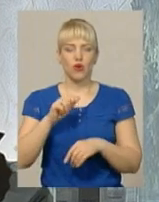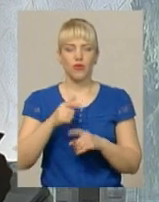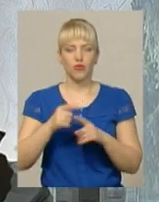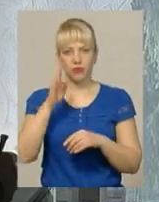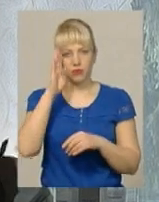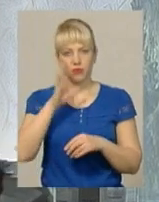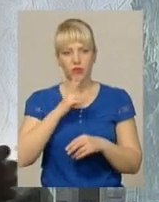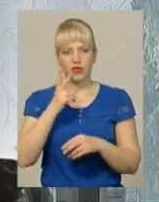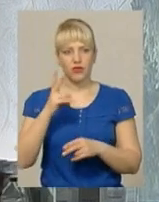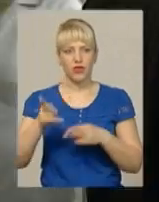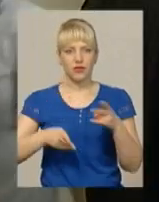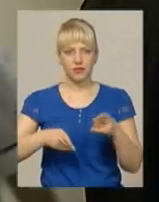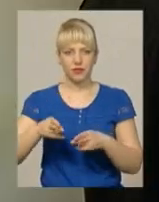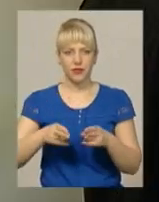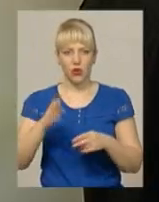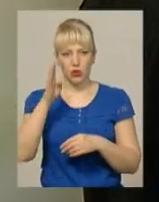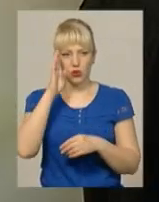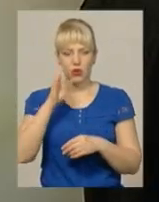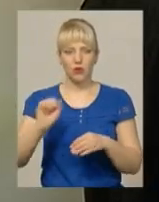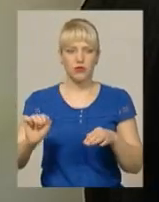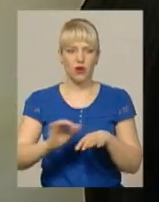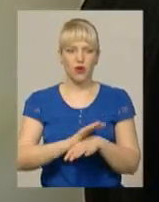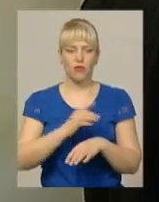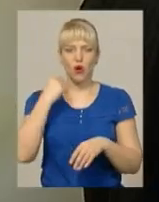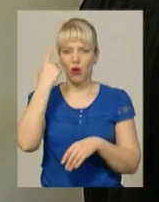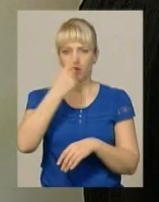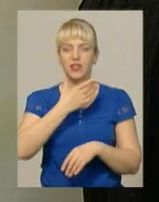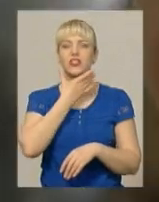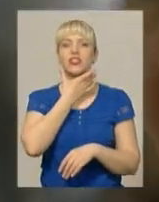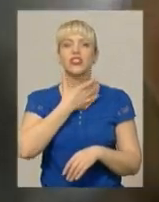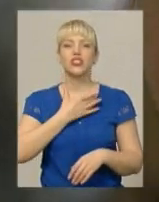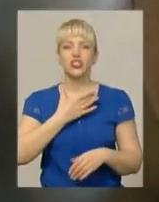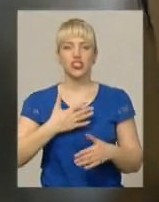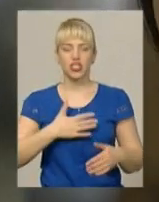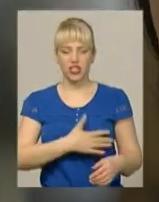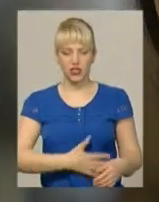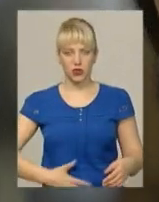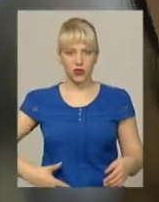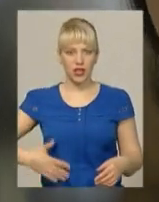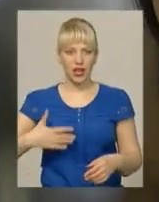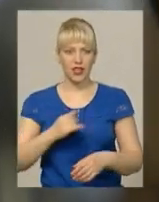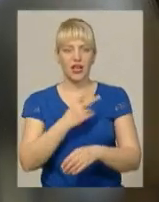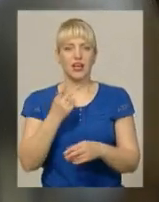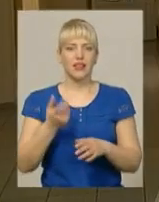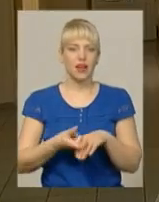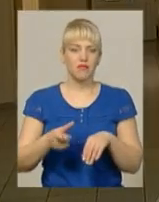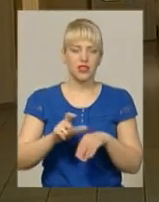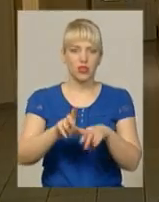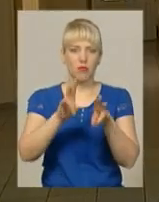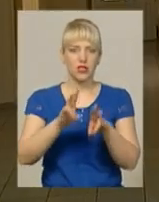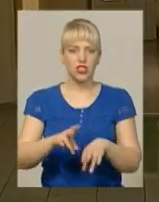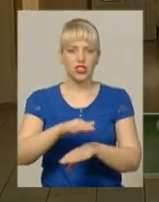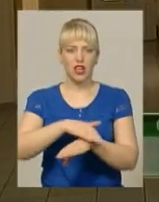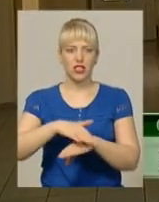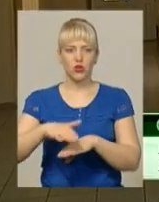переніс два хірургічних втручання. У хлопця – опіки обличчя, шиї, грудей та живота. Найбільше постраждали обидві ноги, розповідає лікар. Важка